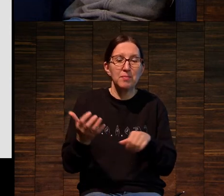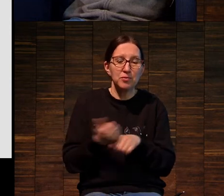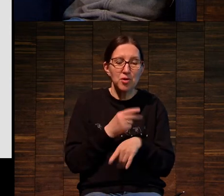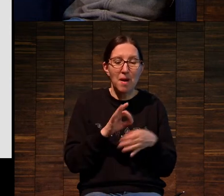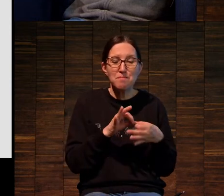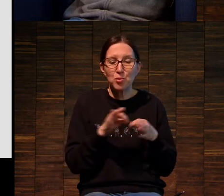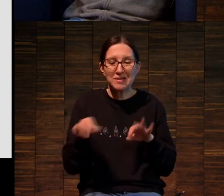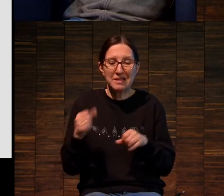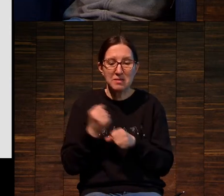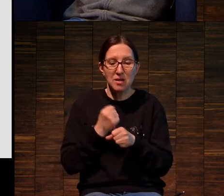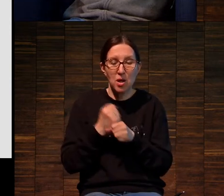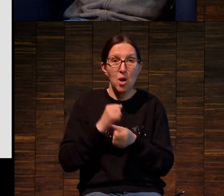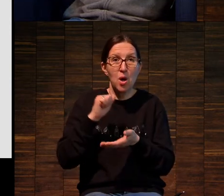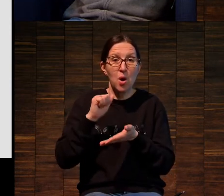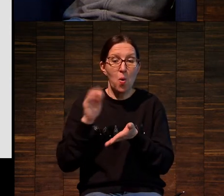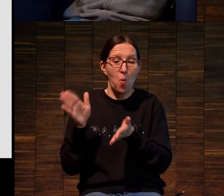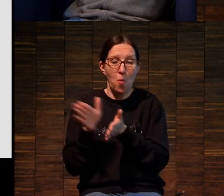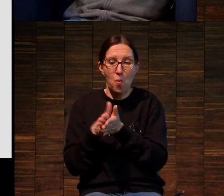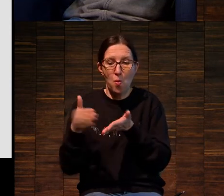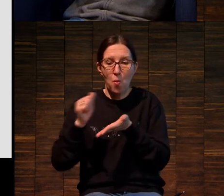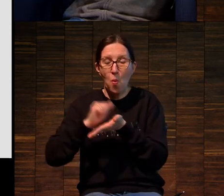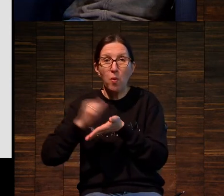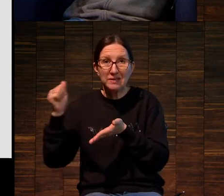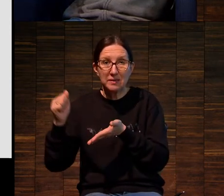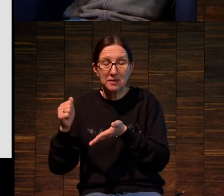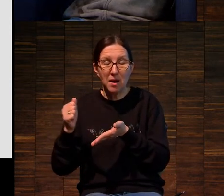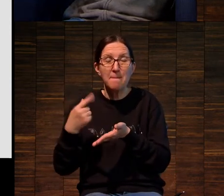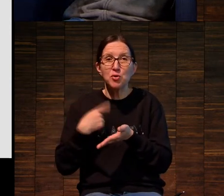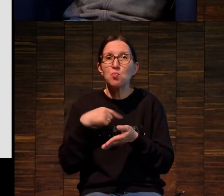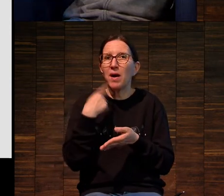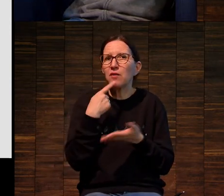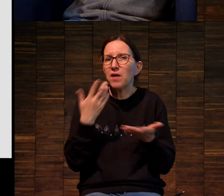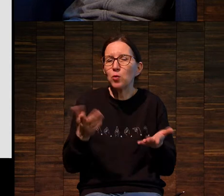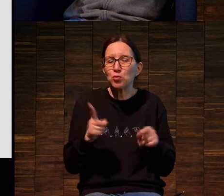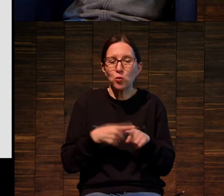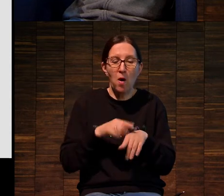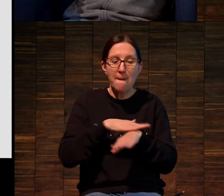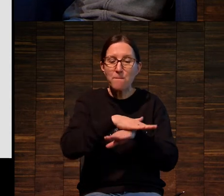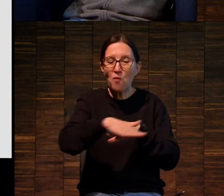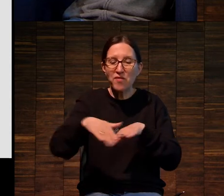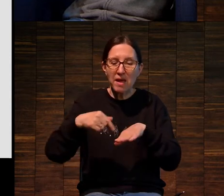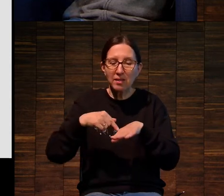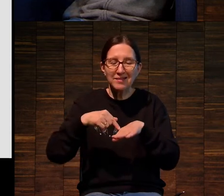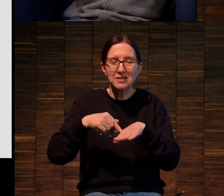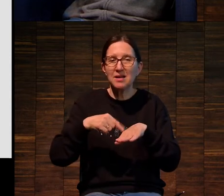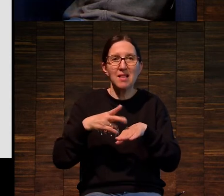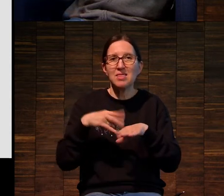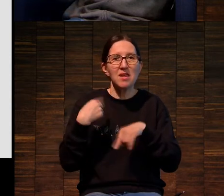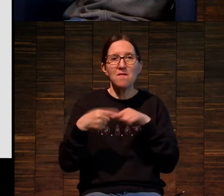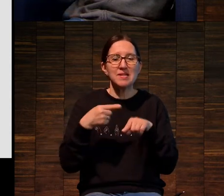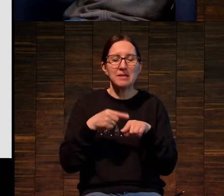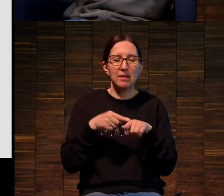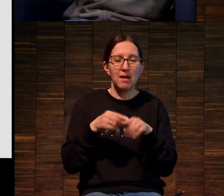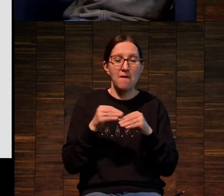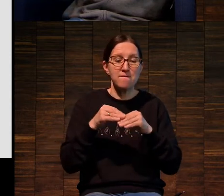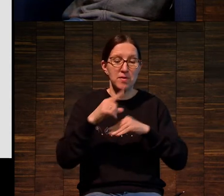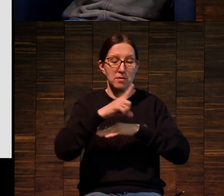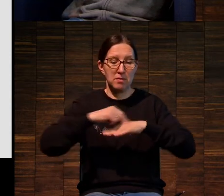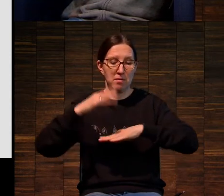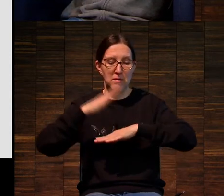создания оттиска после того, как получился оттиск, почему я говорю, поверхность не всегда является импринтом.